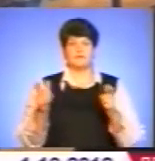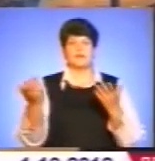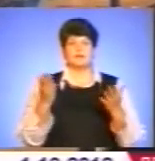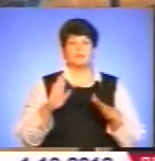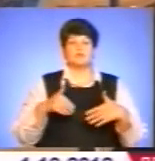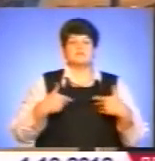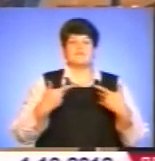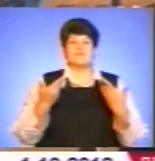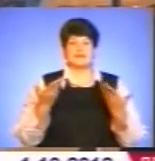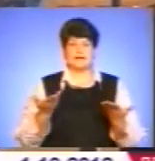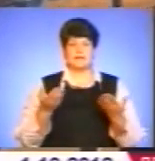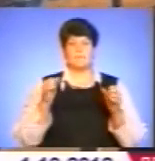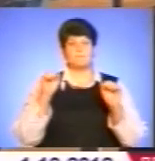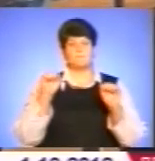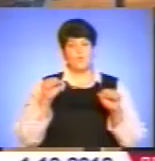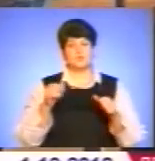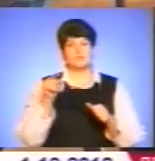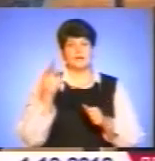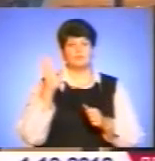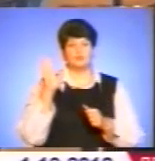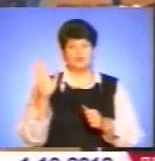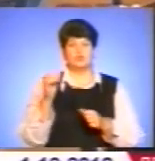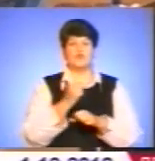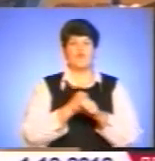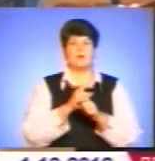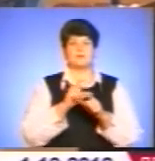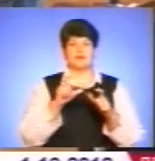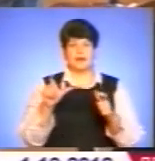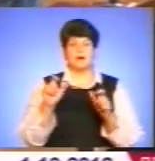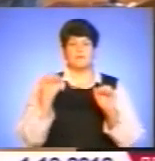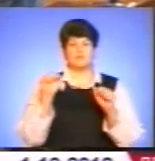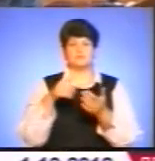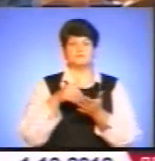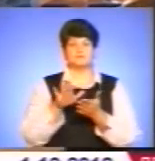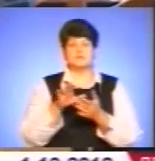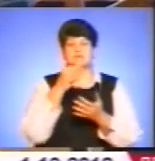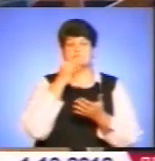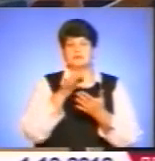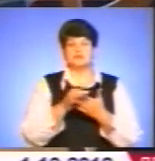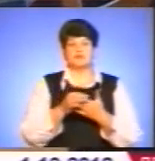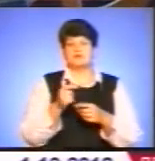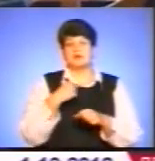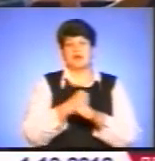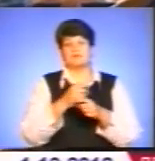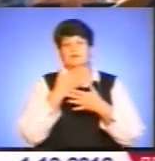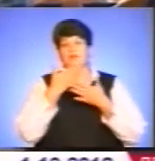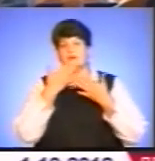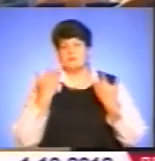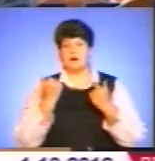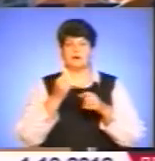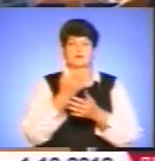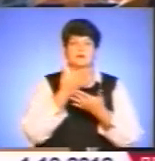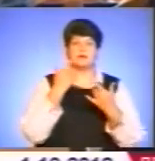будемо звертатися, бо можливо таке бути, що в аптеках вони можуть сказати, а в нас такого лікарства нема, у нас нема таких